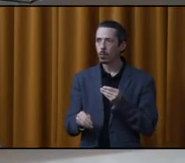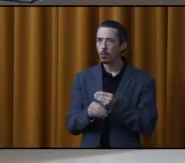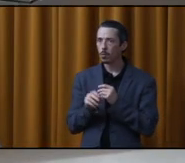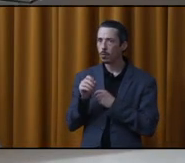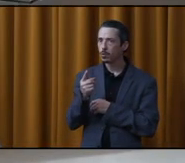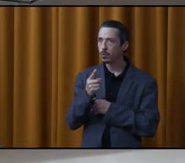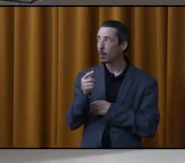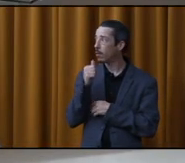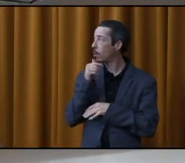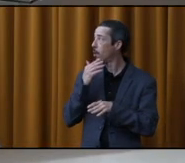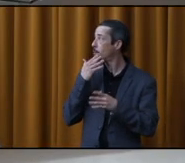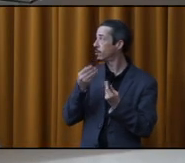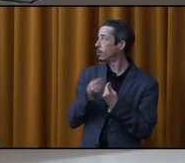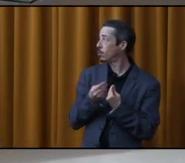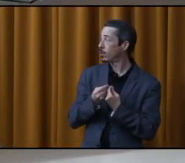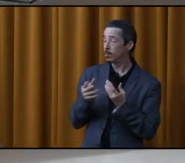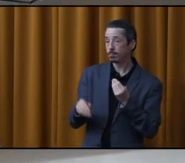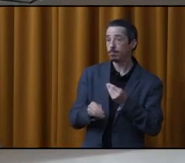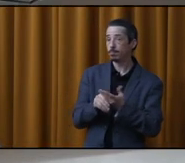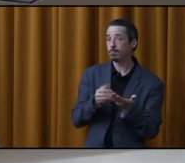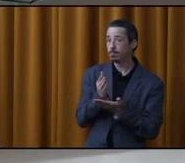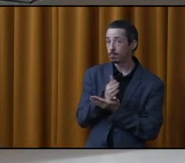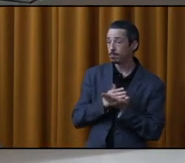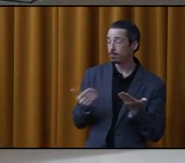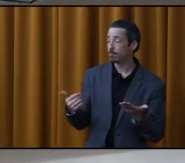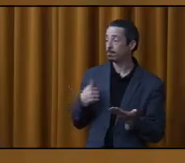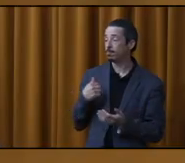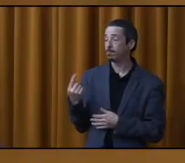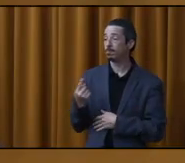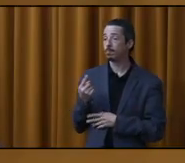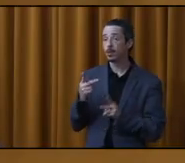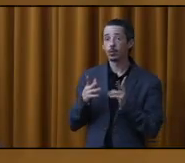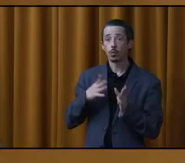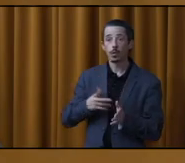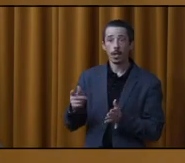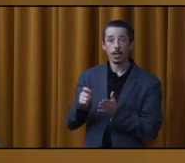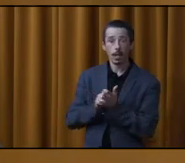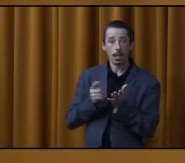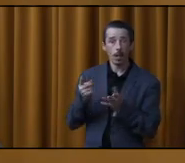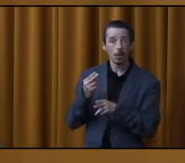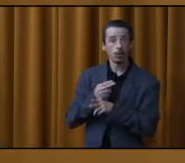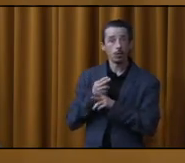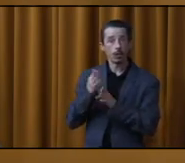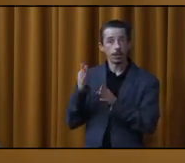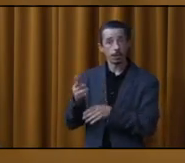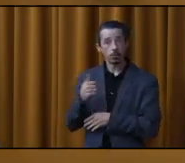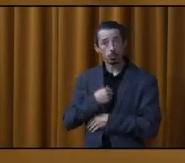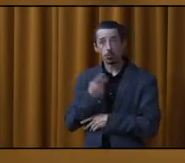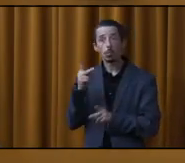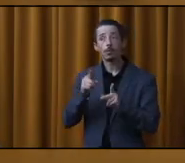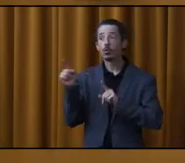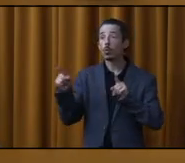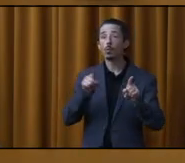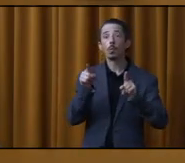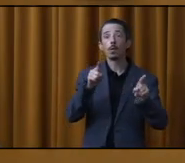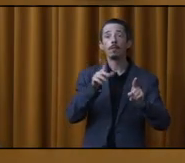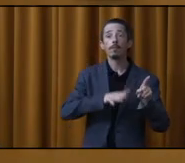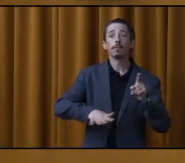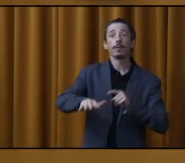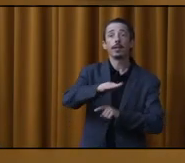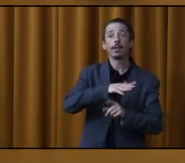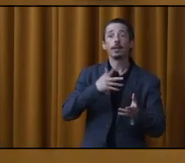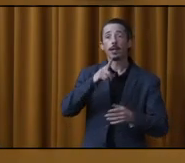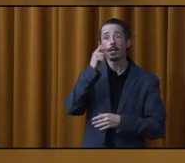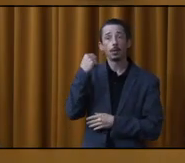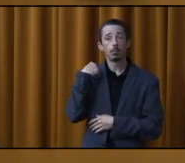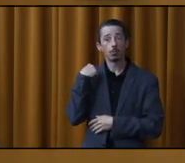Oui, merci beaucoup. Puis je tiens à réitérer, là, j'ai écrit entre autres une citoyenne, là, une utilisatrice. Puis j'ai parlé à plusieurs personnes à l'enclos canin l'été